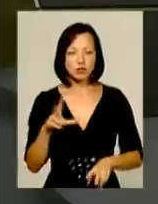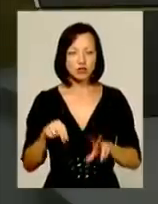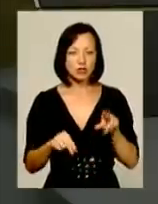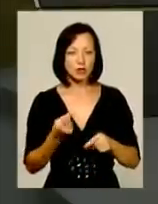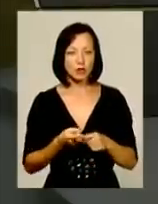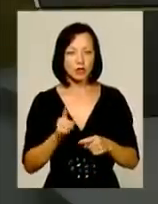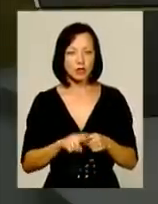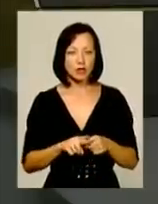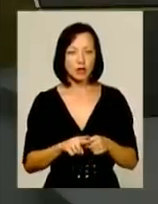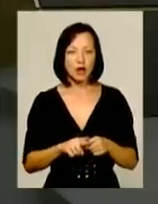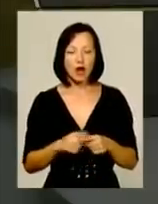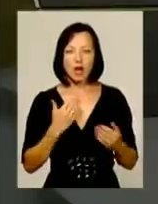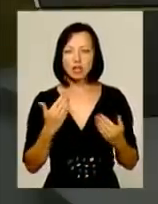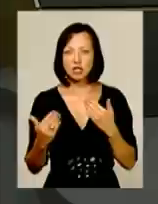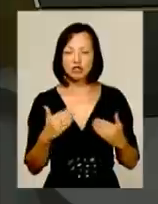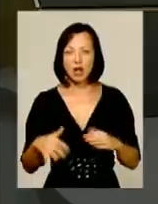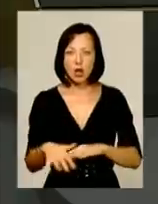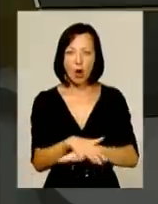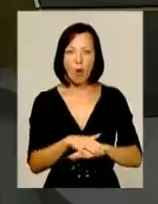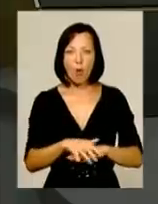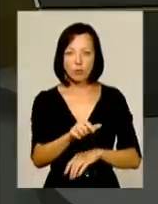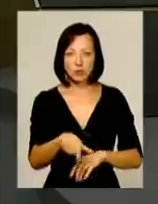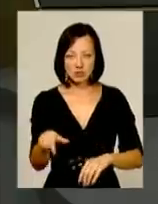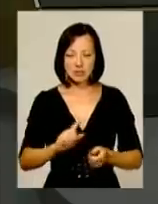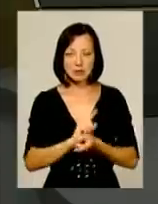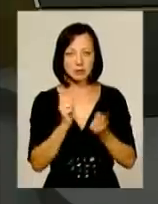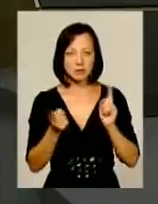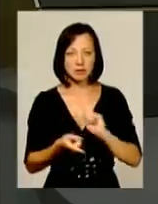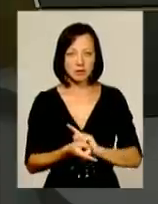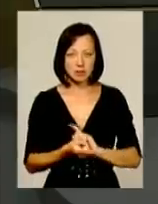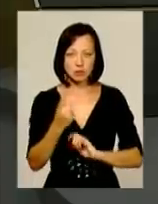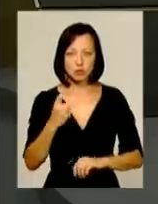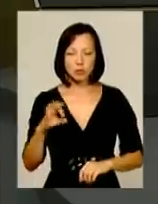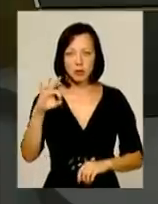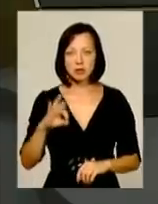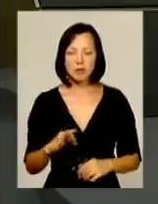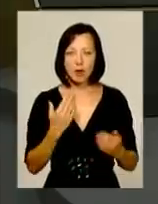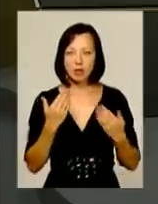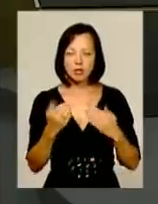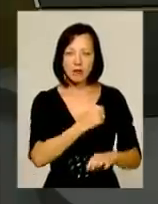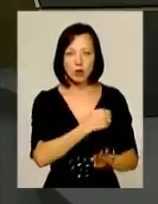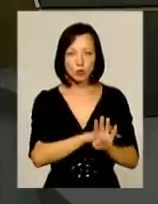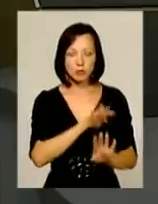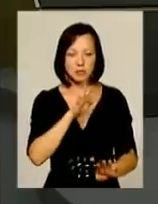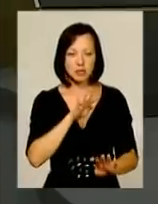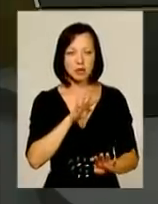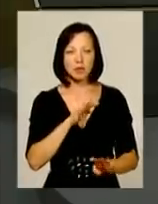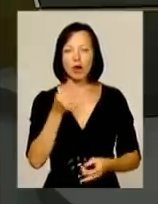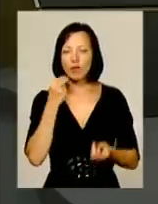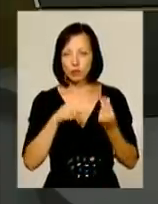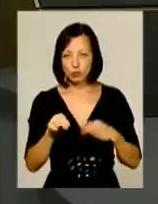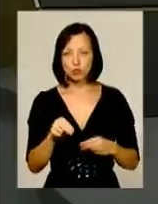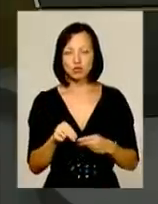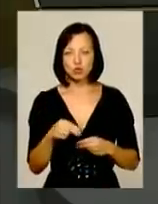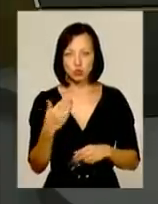відношення громадянства, яке теж змінилося кардинально по відношенню до військових силам. В лучшу сторону,